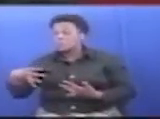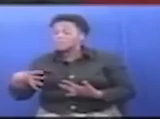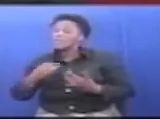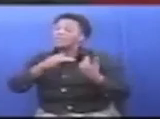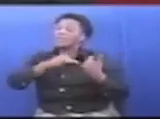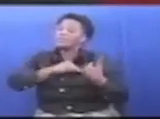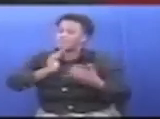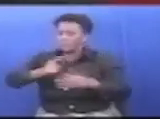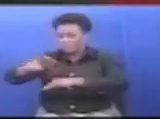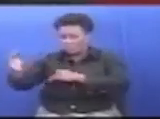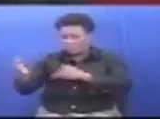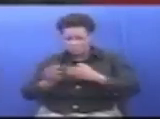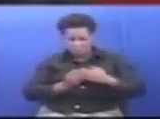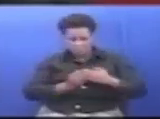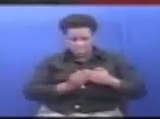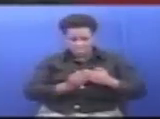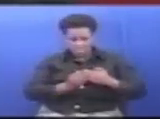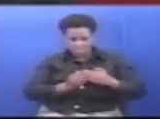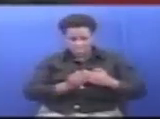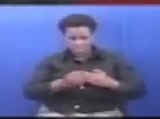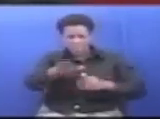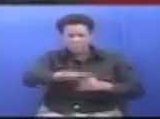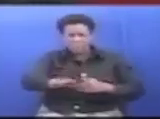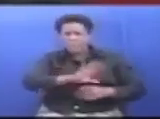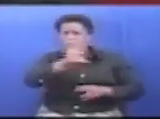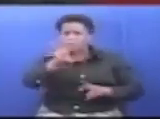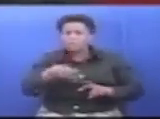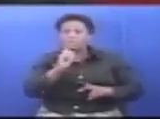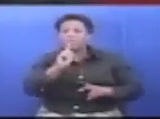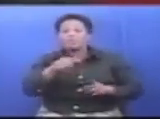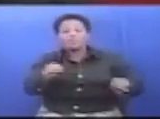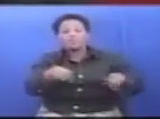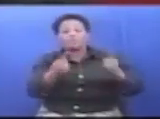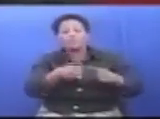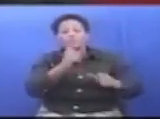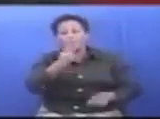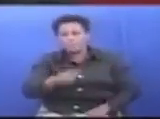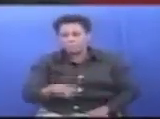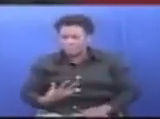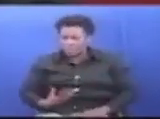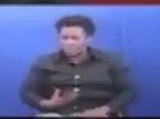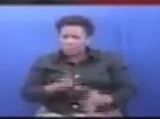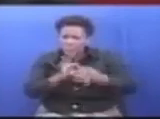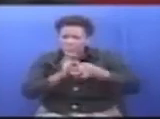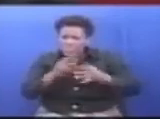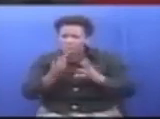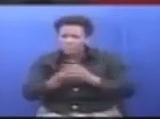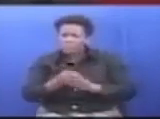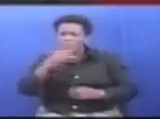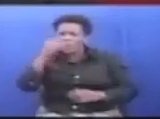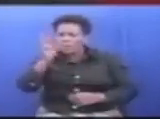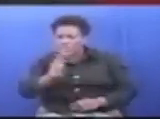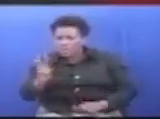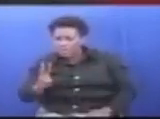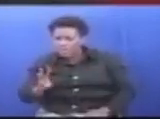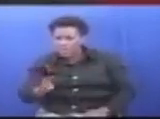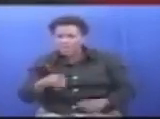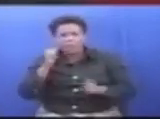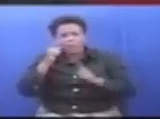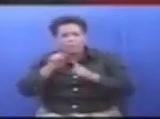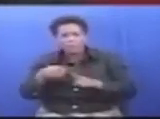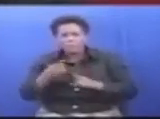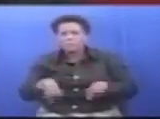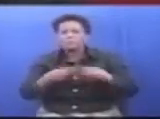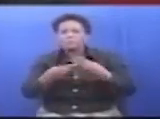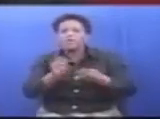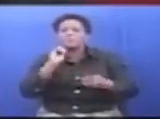Waungane na halma shauri za wilaya Ili waweze kutoa majibu kwa wananchi Na kama kuna kijiji kiko